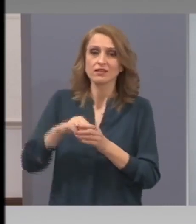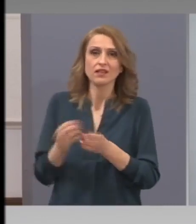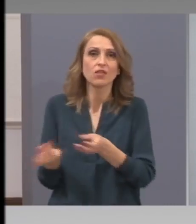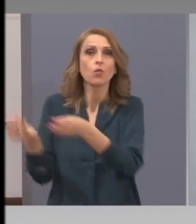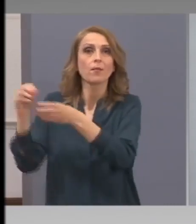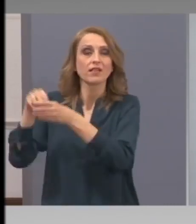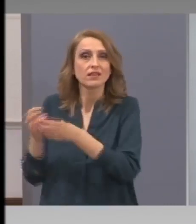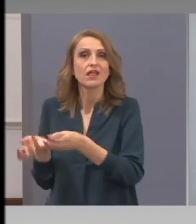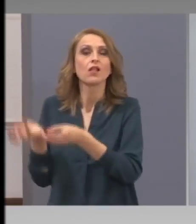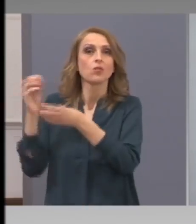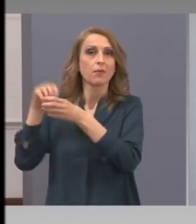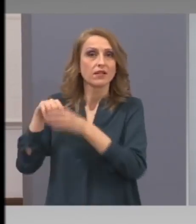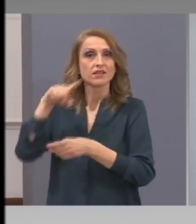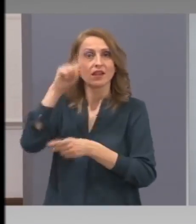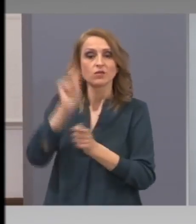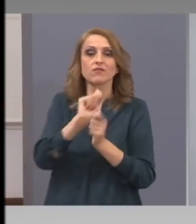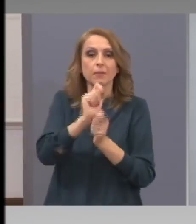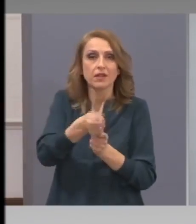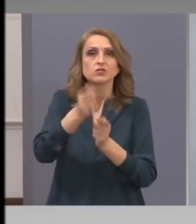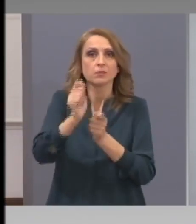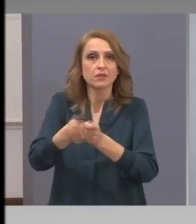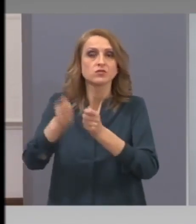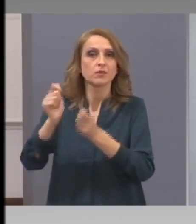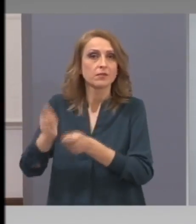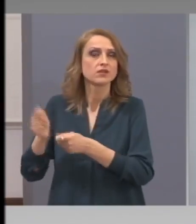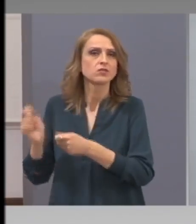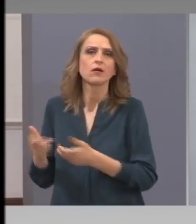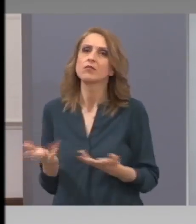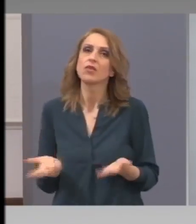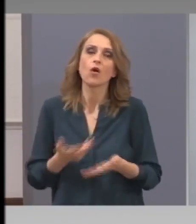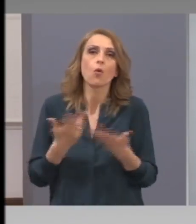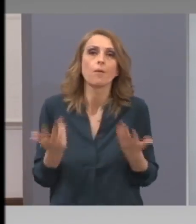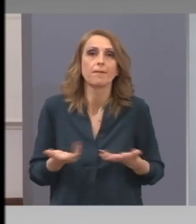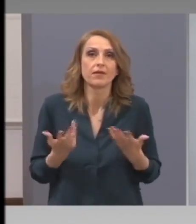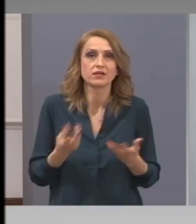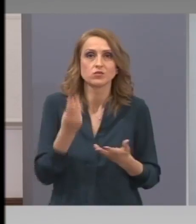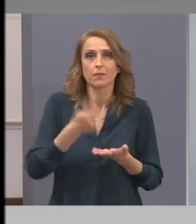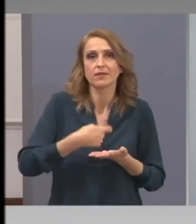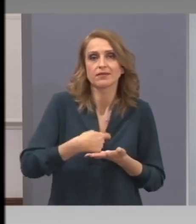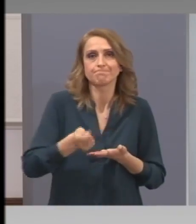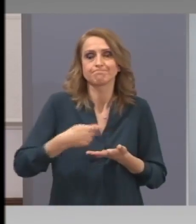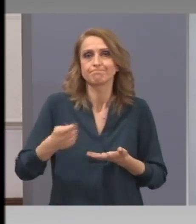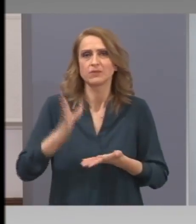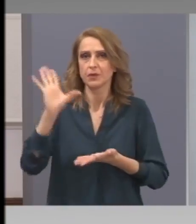допълнителен труд да се плати. Те много бързо ще излезат парите.